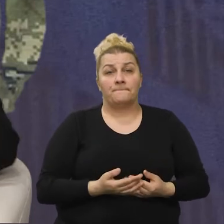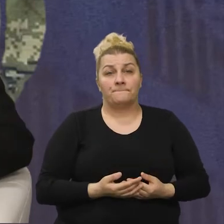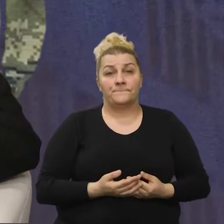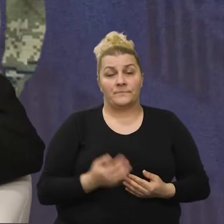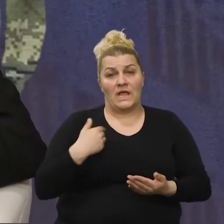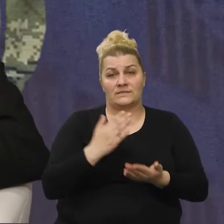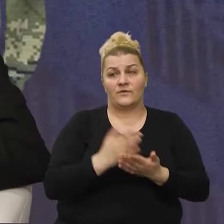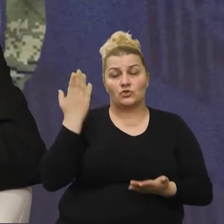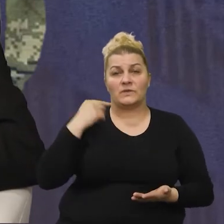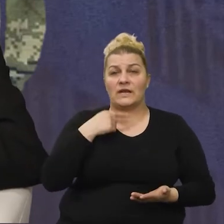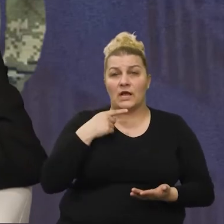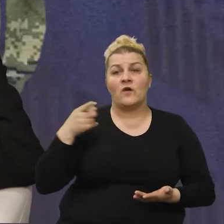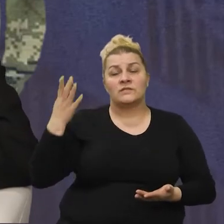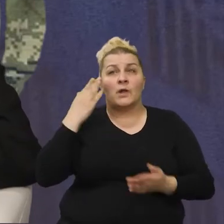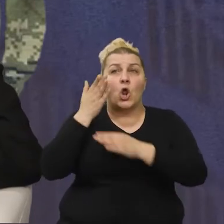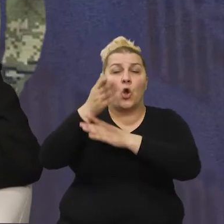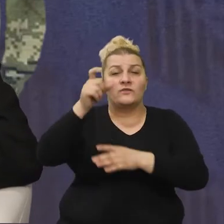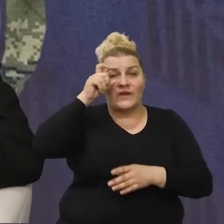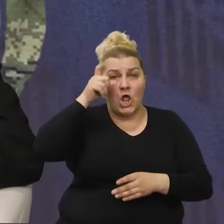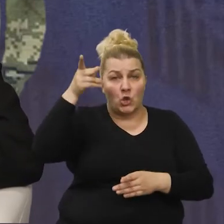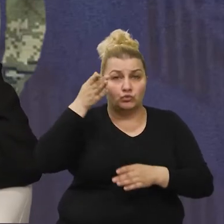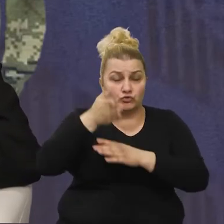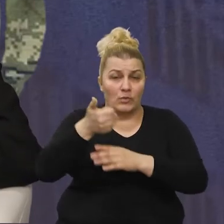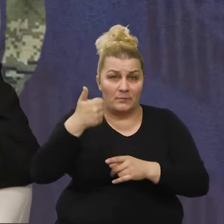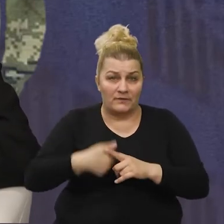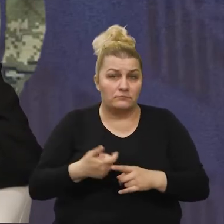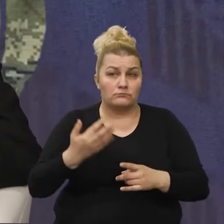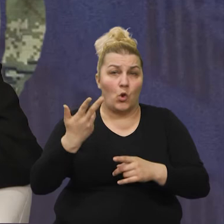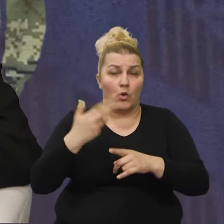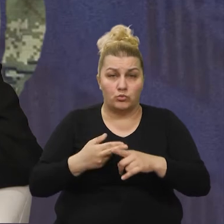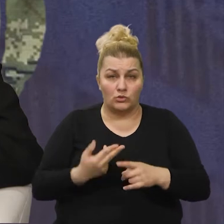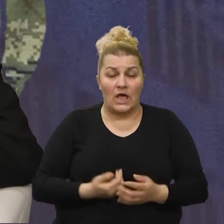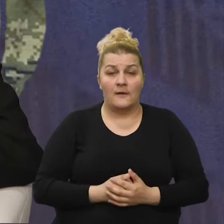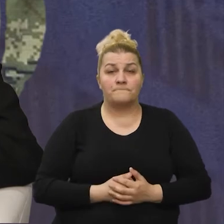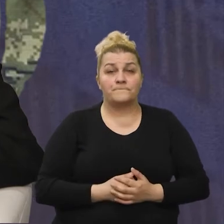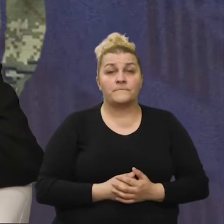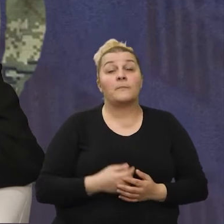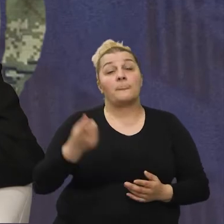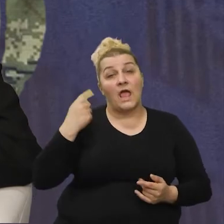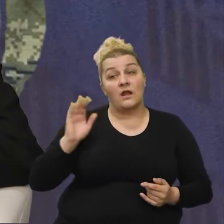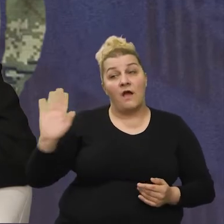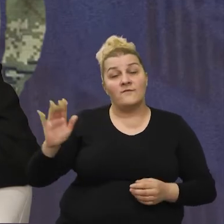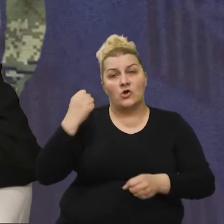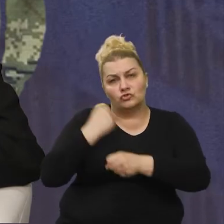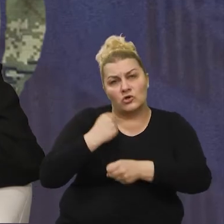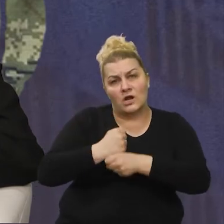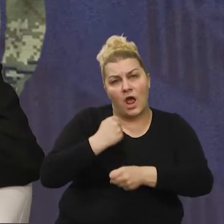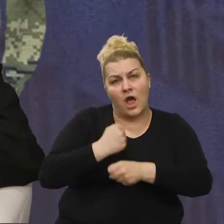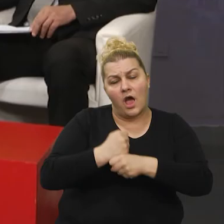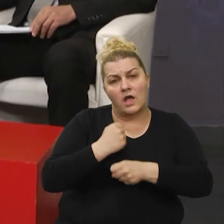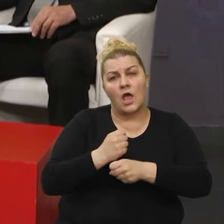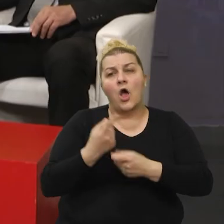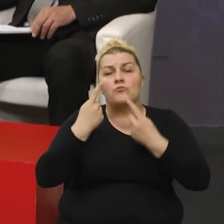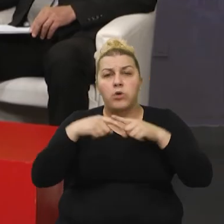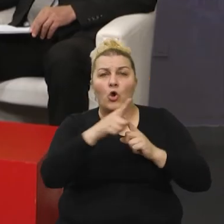ste bili nekoliko puta kod prvog hrvatskog predsjednika. No, vi ste svojim radom, pogotovo na